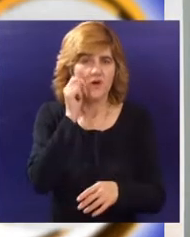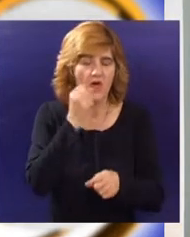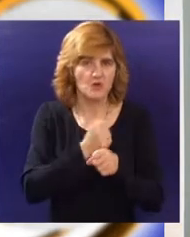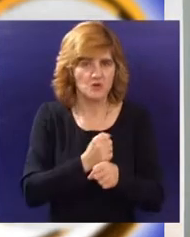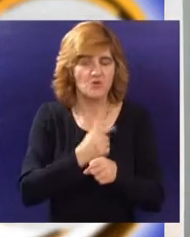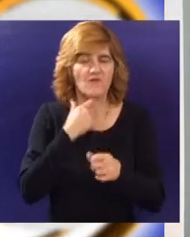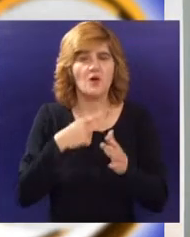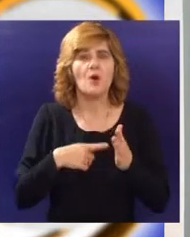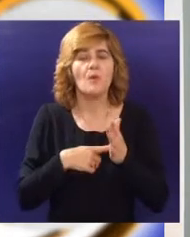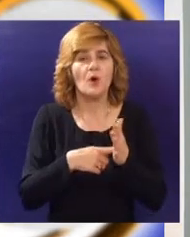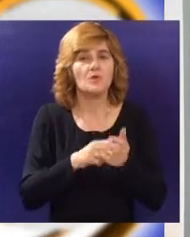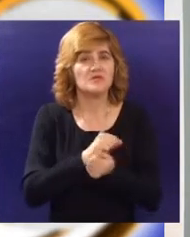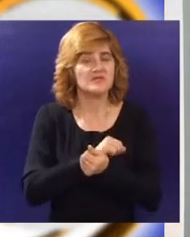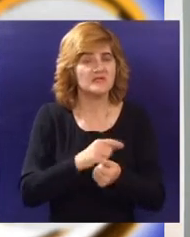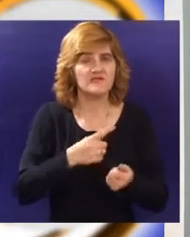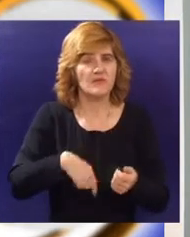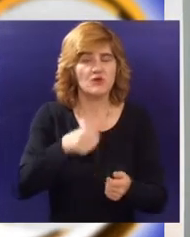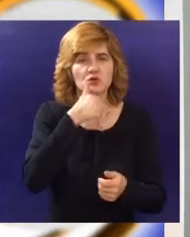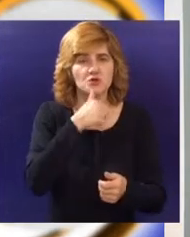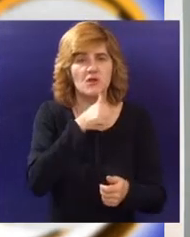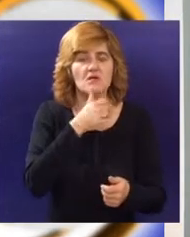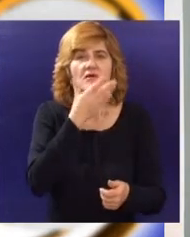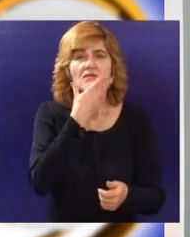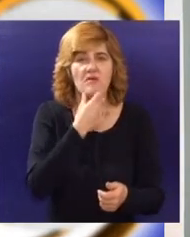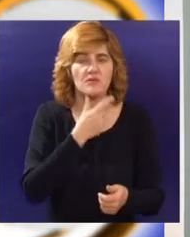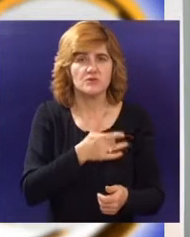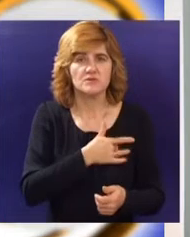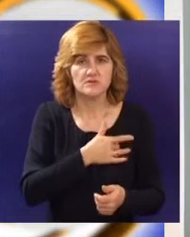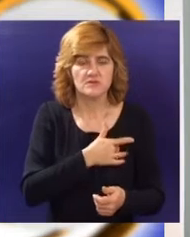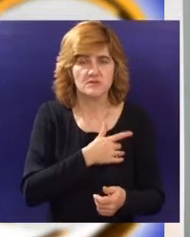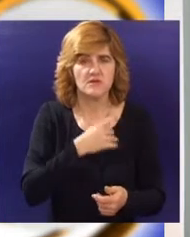pokazujući nam svima šta je humanost i